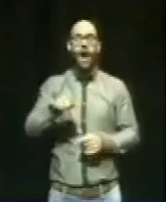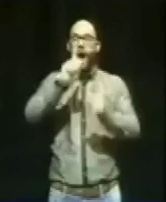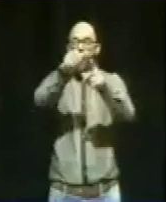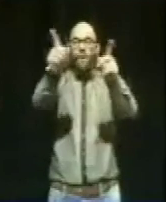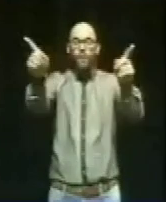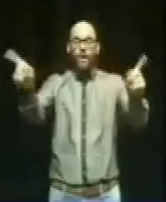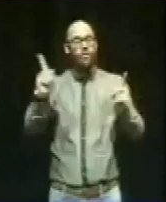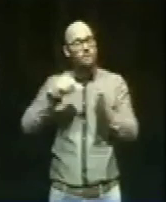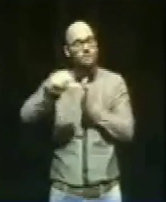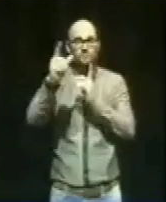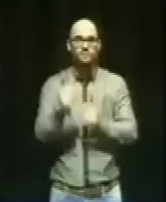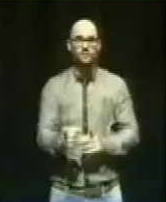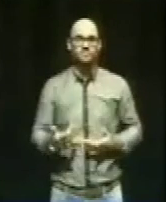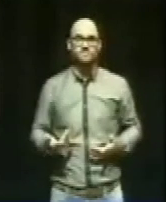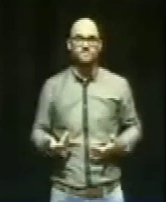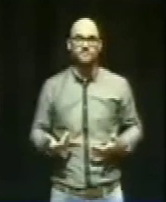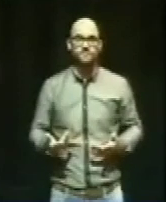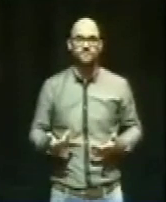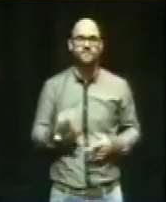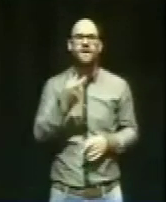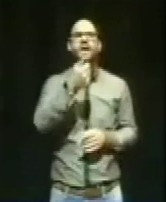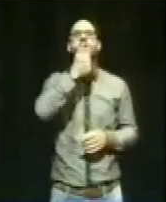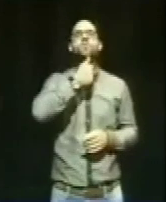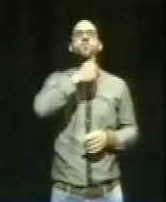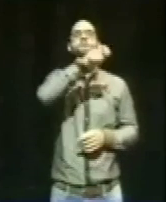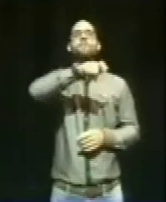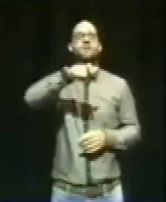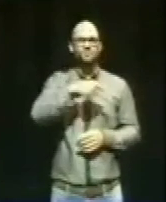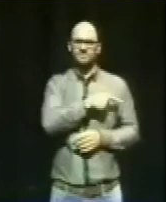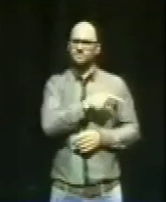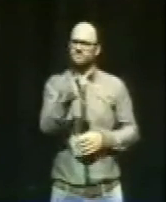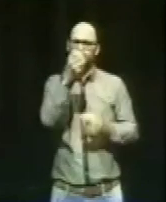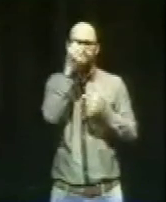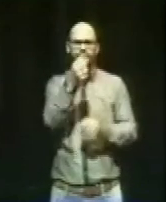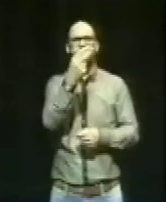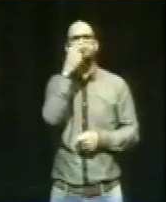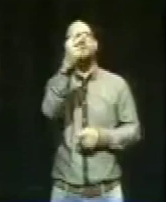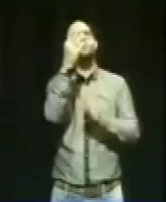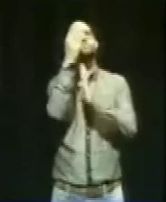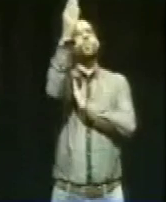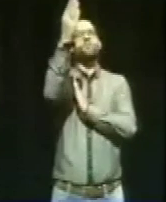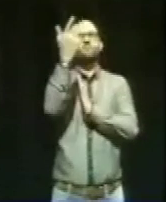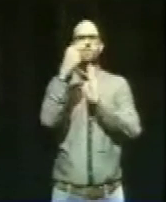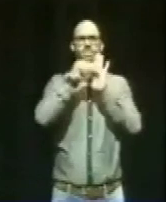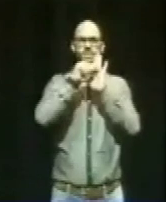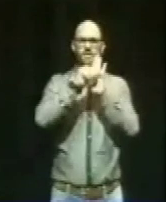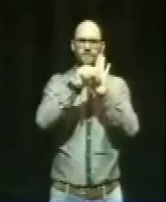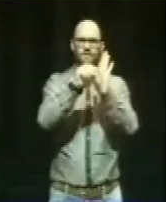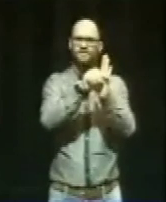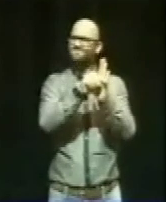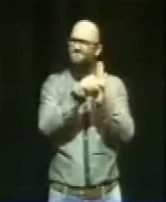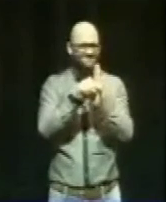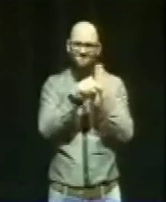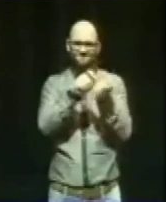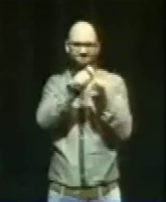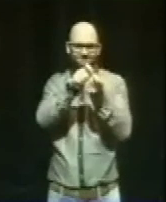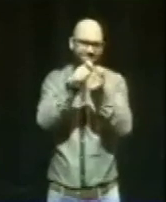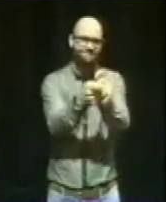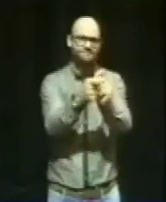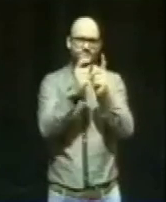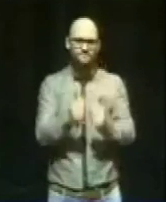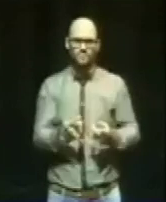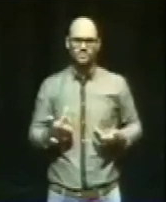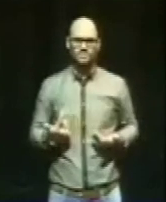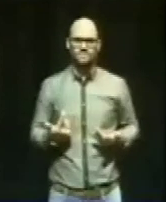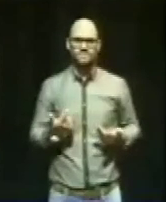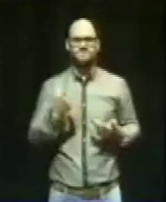Viele junge Menschen sehen wenig Perspektive in ihrem Leben. Das müssen wir ändern. Gesellschaft braucht